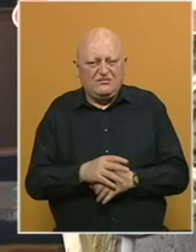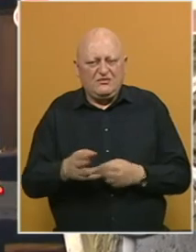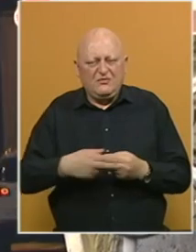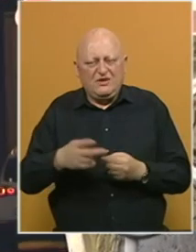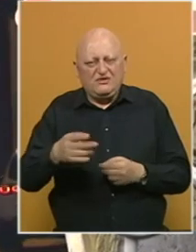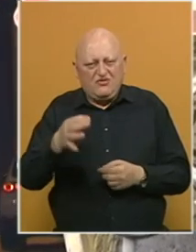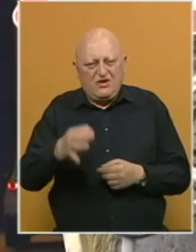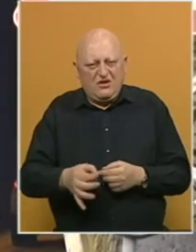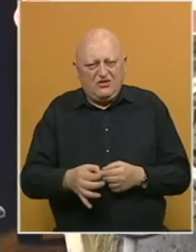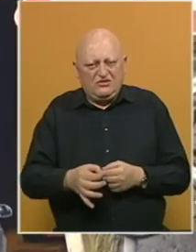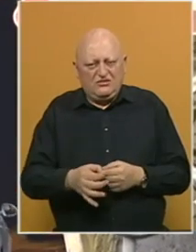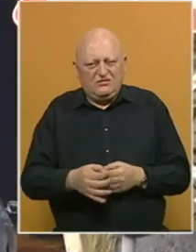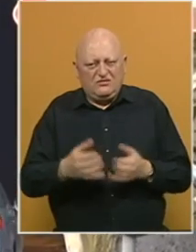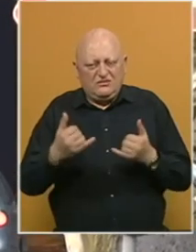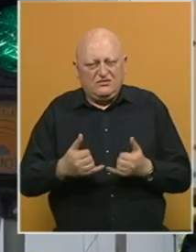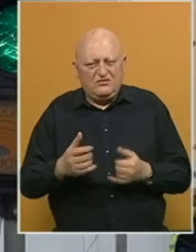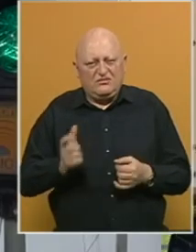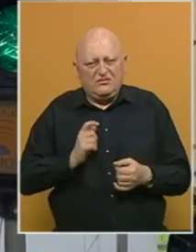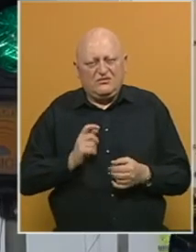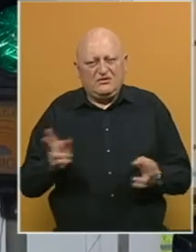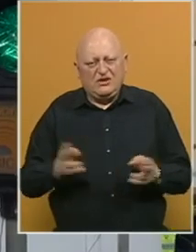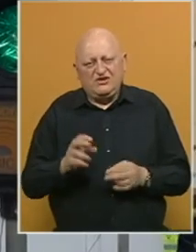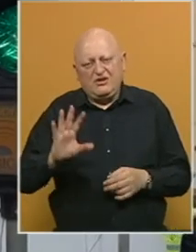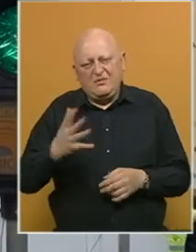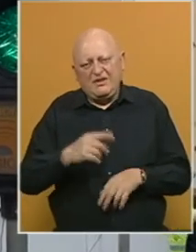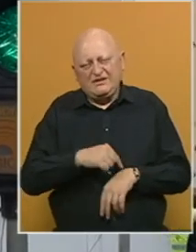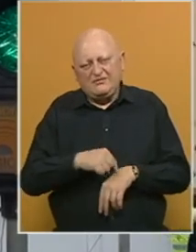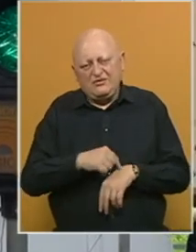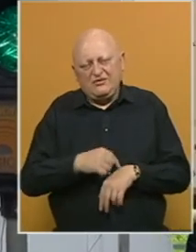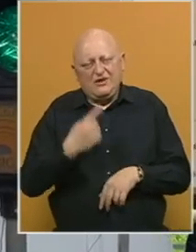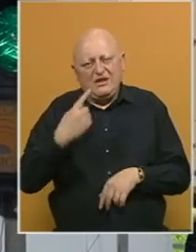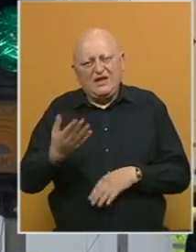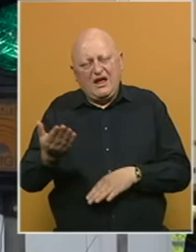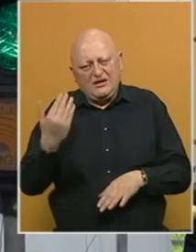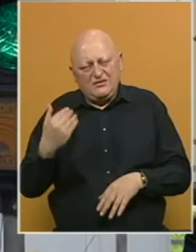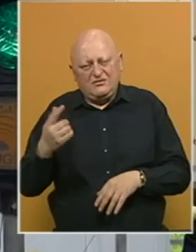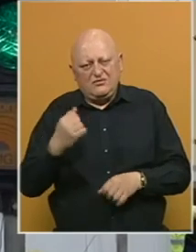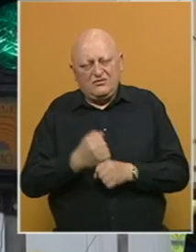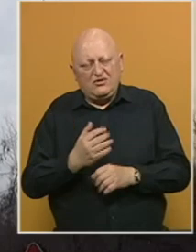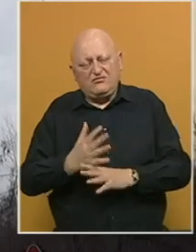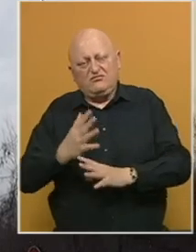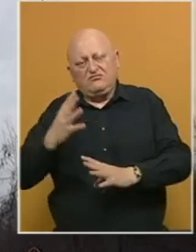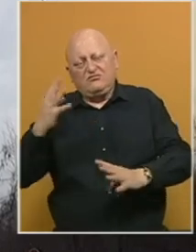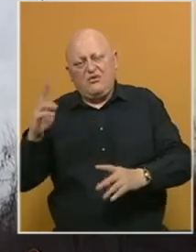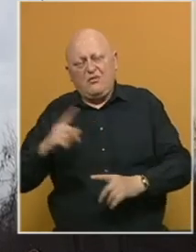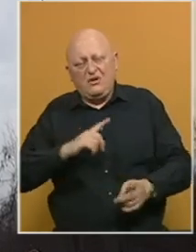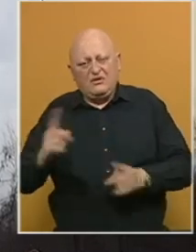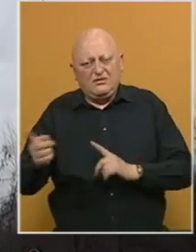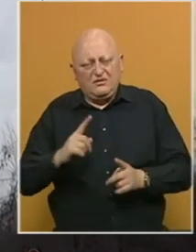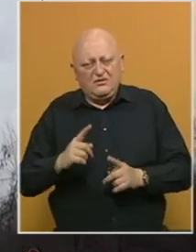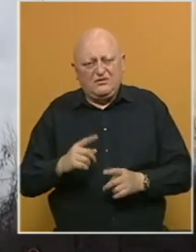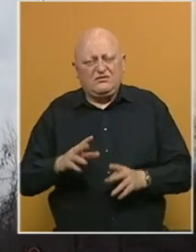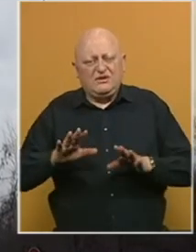ovog lokaliteta. Danas se čekalo kraće od 15 minuta, a dan ranije vozila koja su činila duge kolone s obje strane tunela